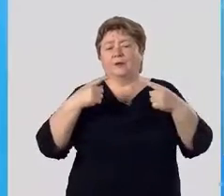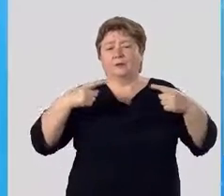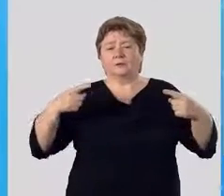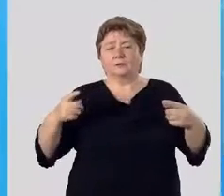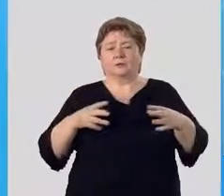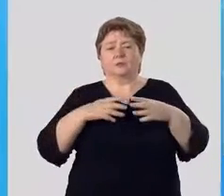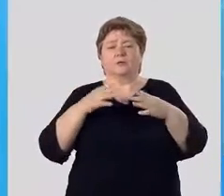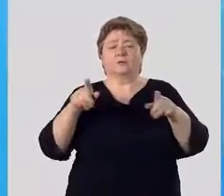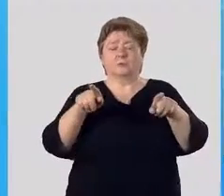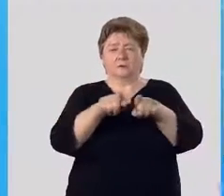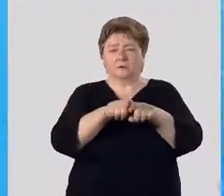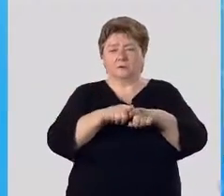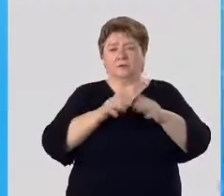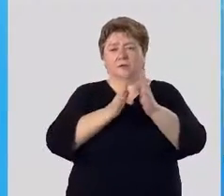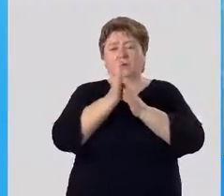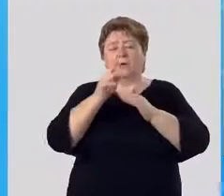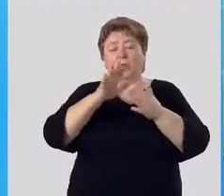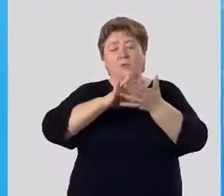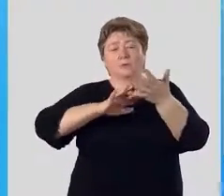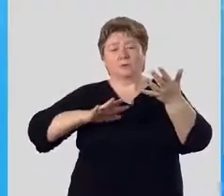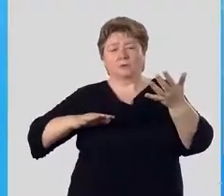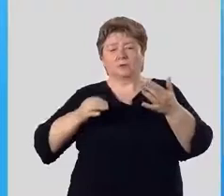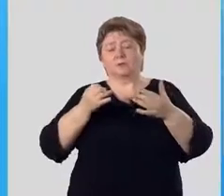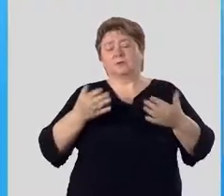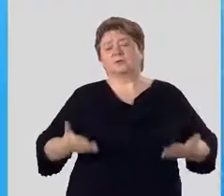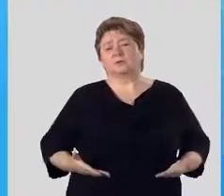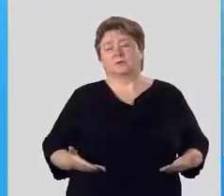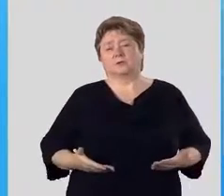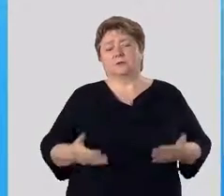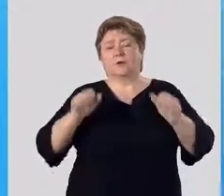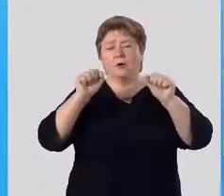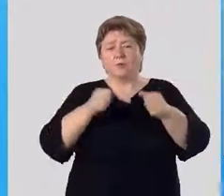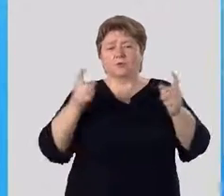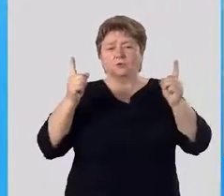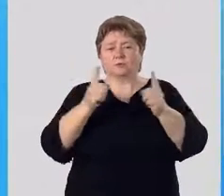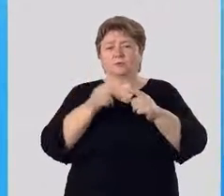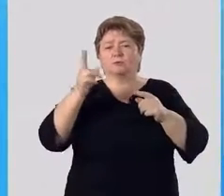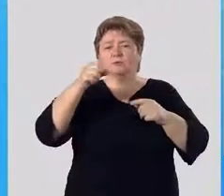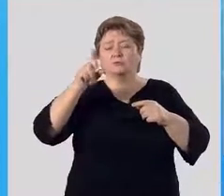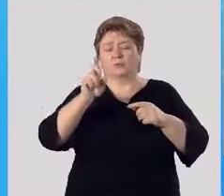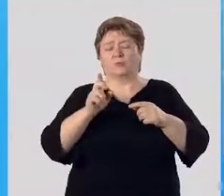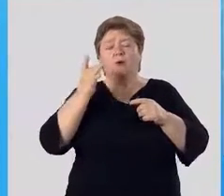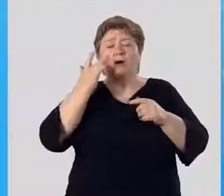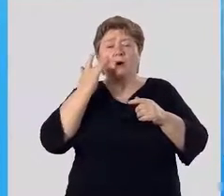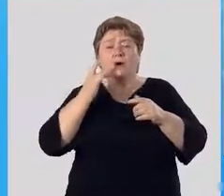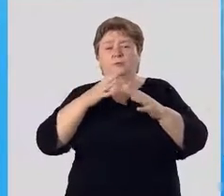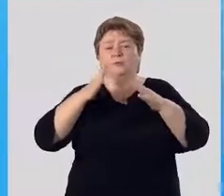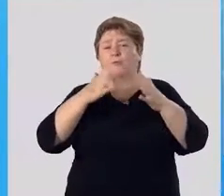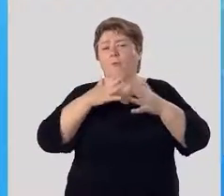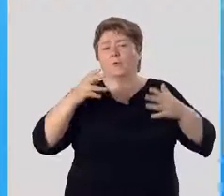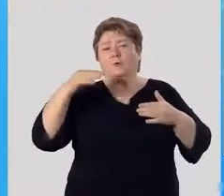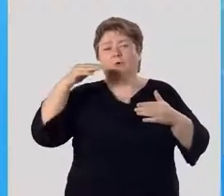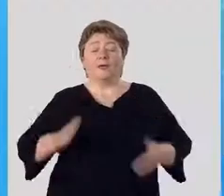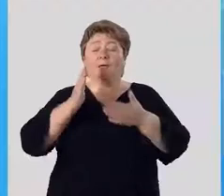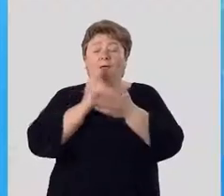Различают также растения по продолжительности их жизни. Можно встретить дубы, которым более тысячи